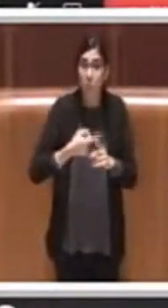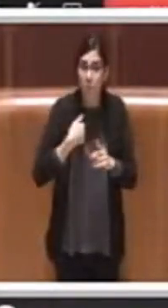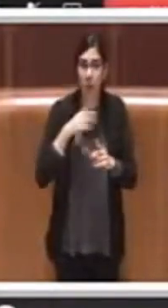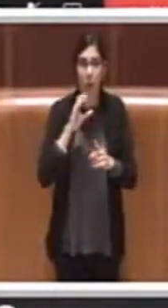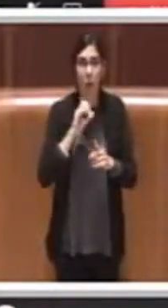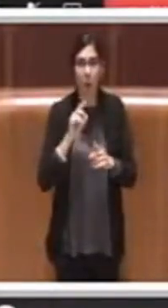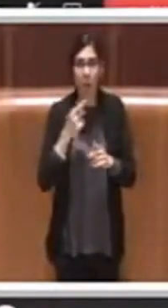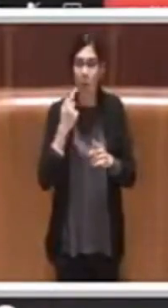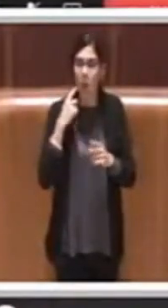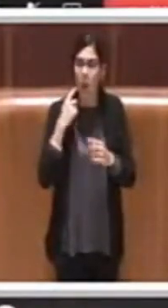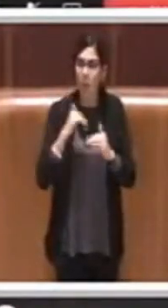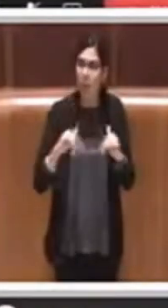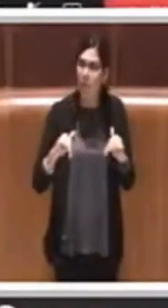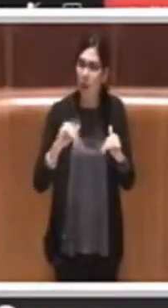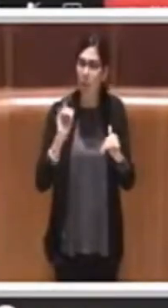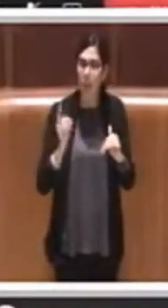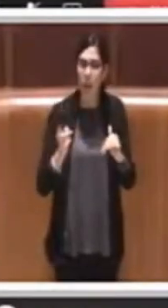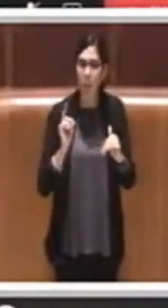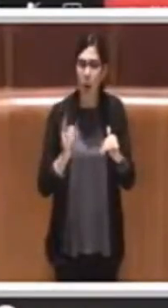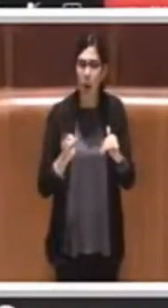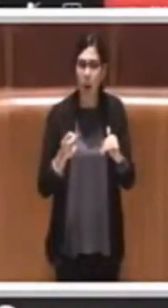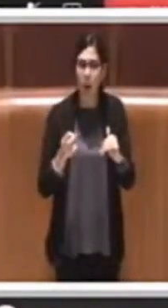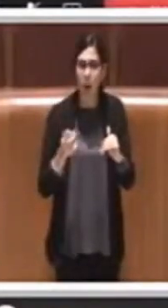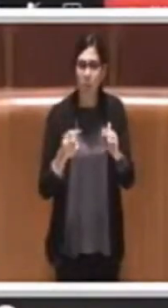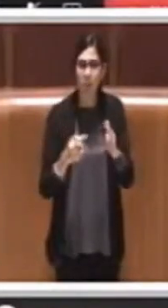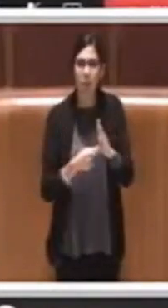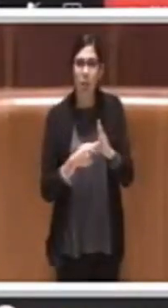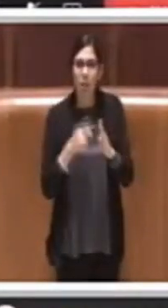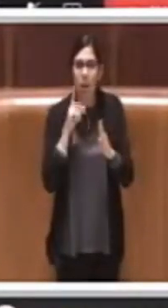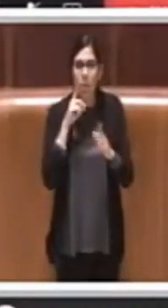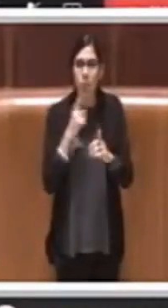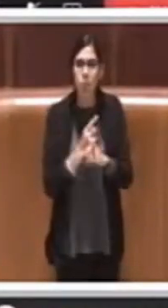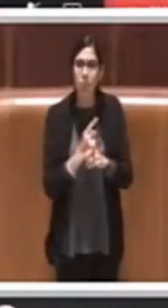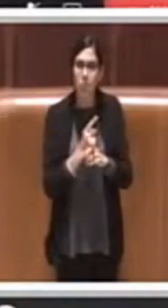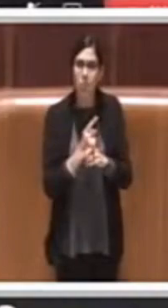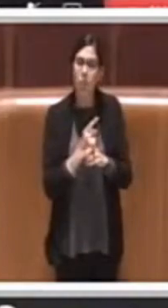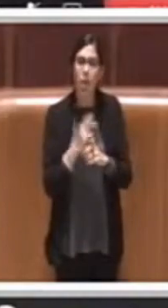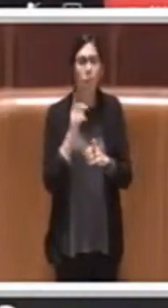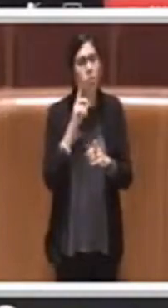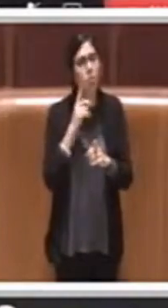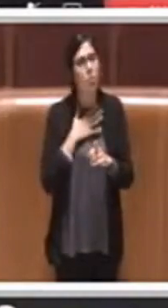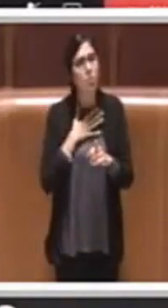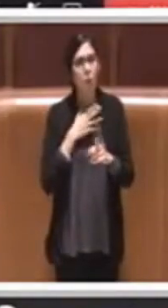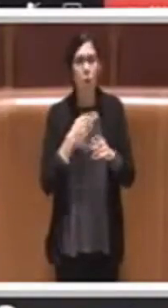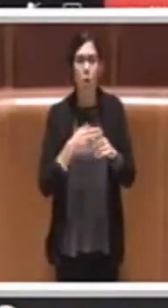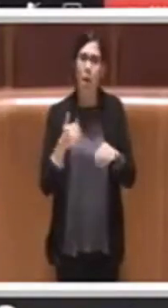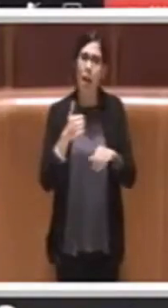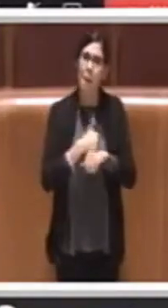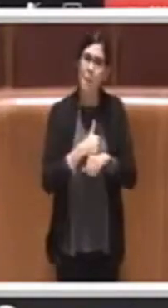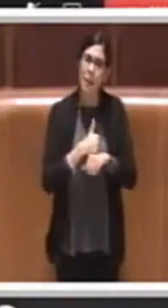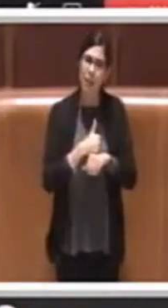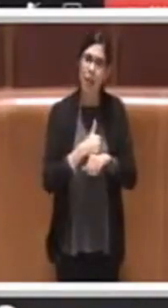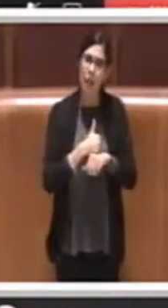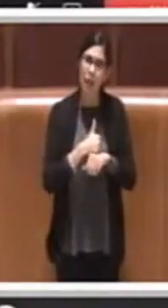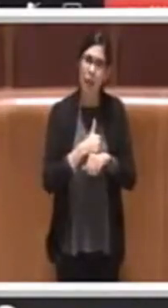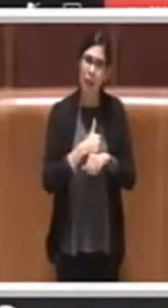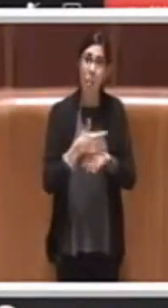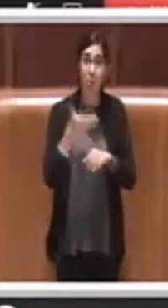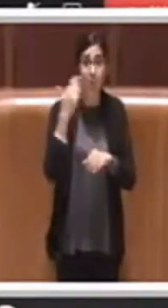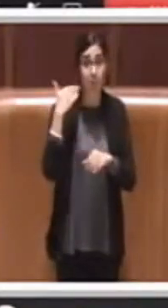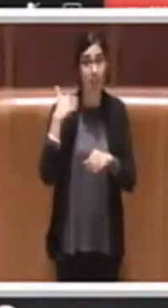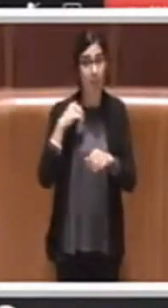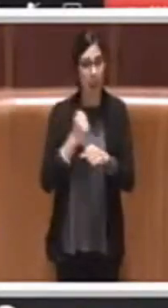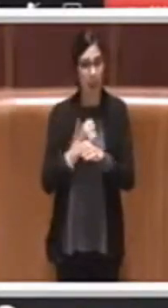punto la differenza quale sia, visto che i dipendenti sono gli stessi dipendenti di Roma Capitale che svolgevano le